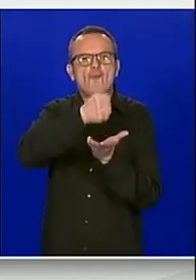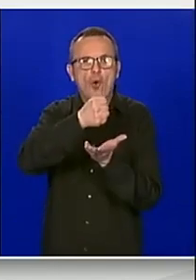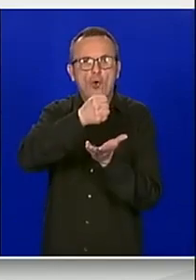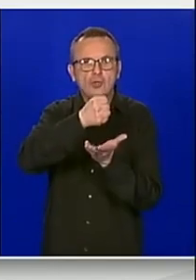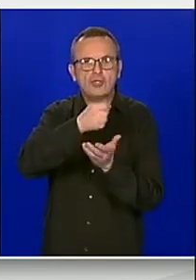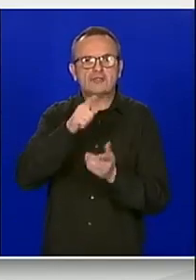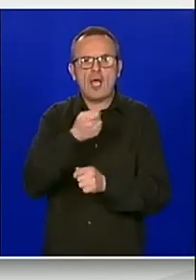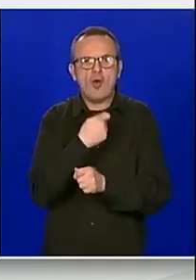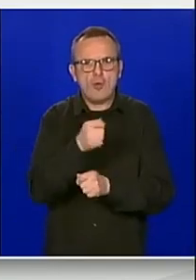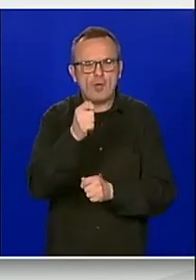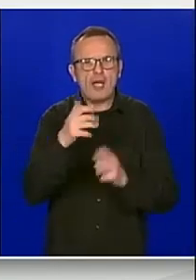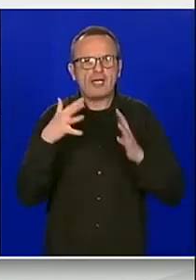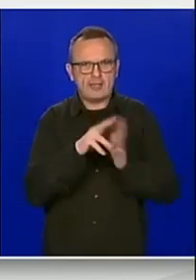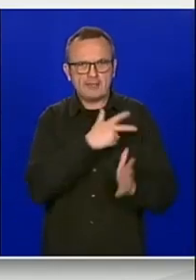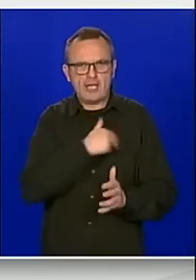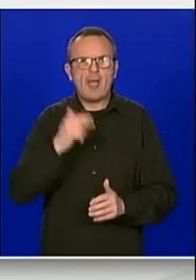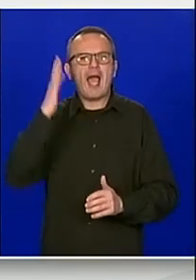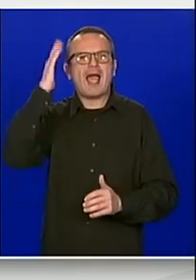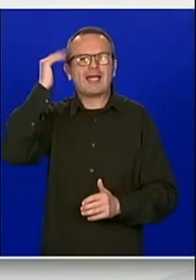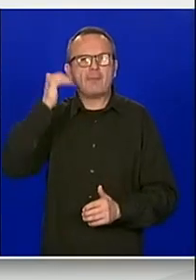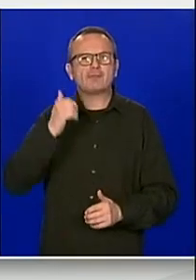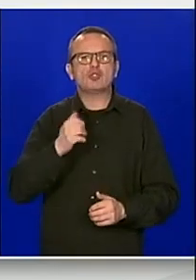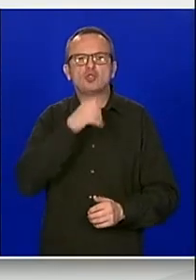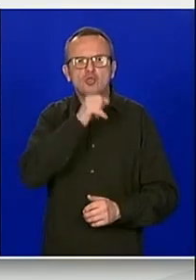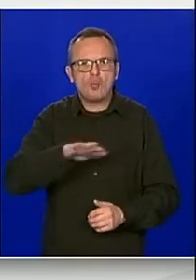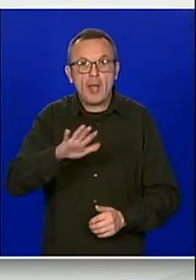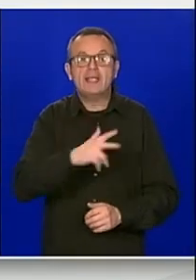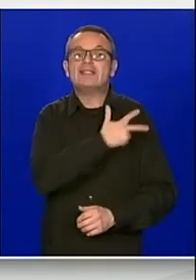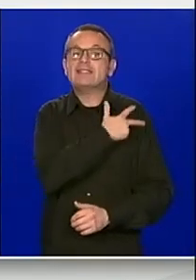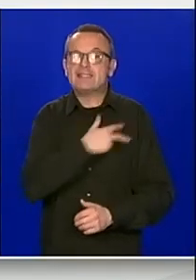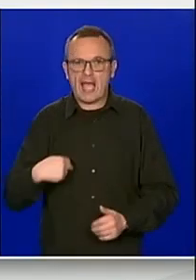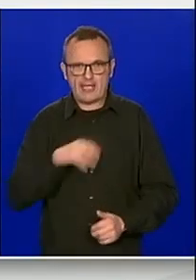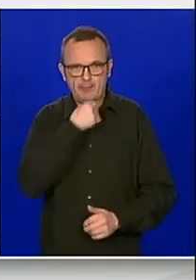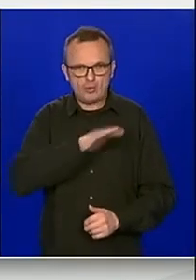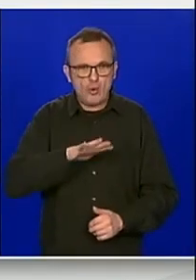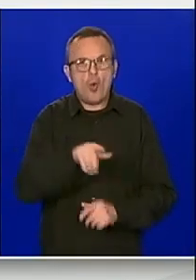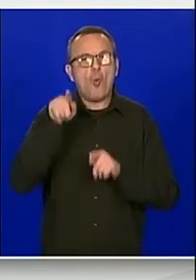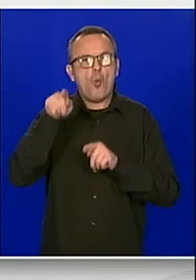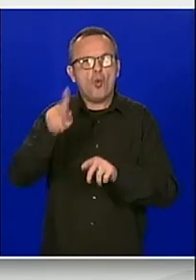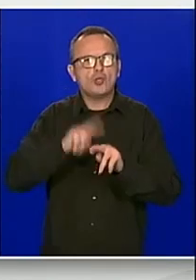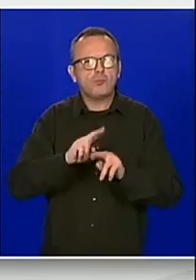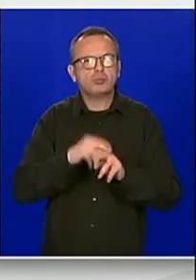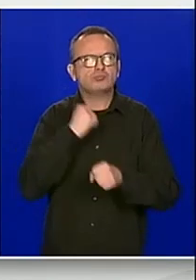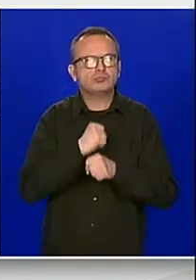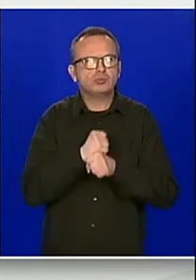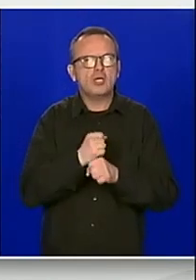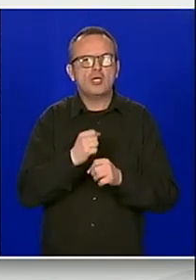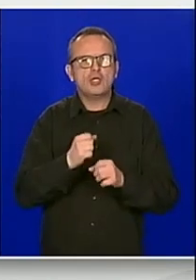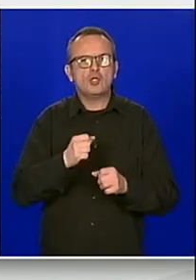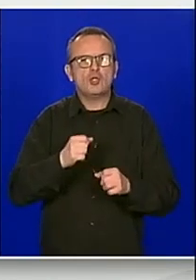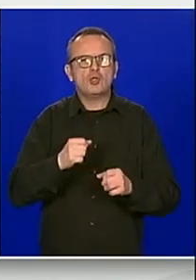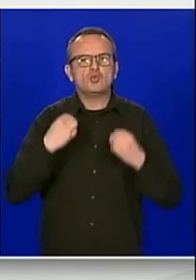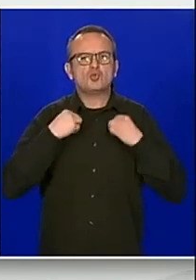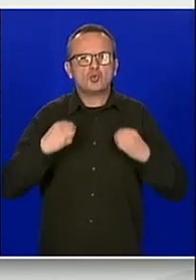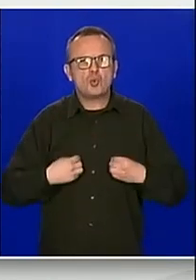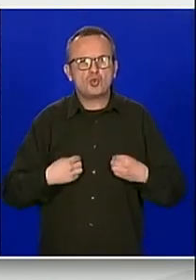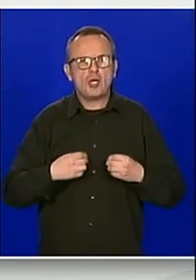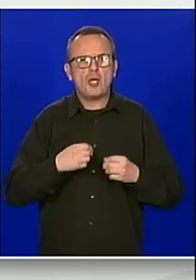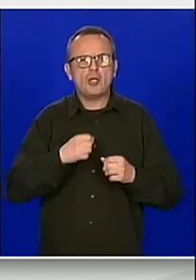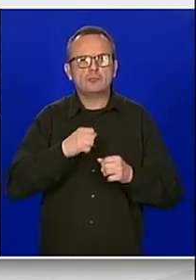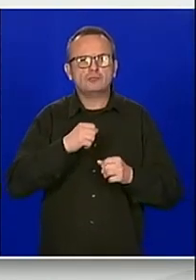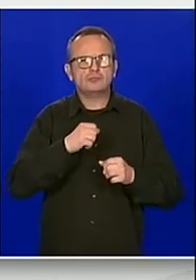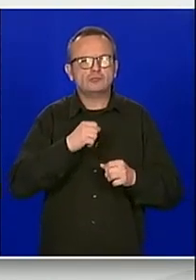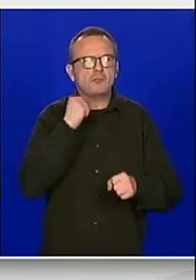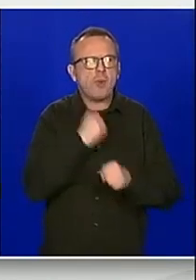Zagreba, Krapinsko-Zagorske županije i Zagrebačke županije, koji će obavljati stručne poslove provedbe obnove zgrada, oštećenih